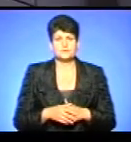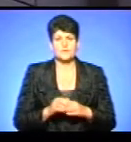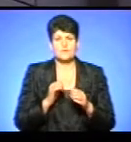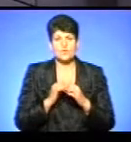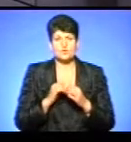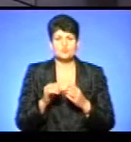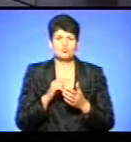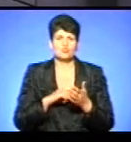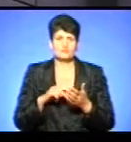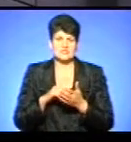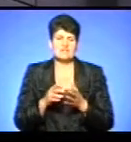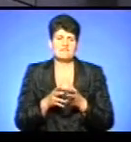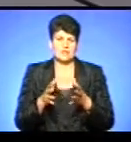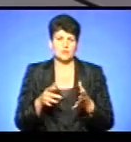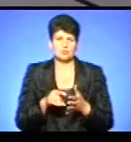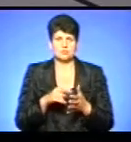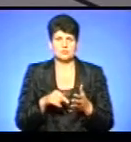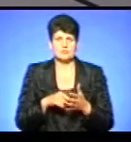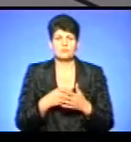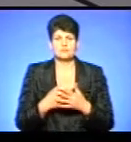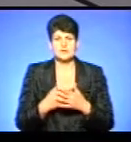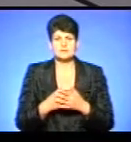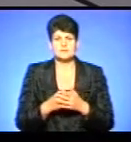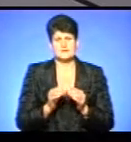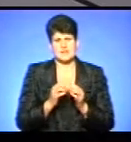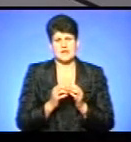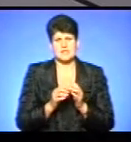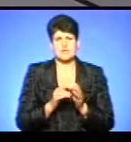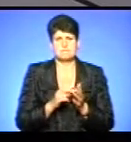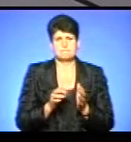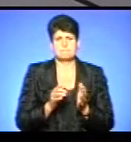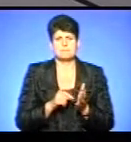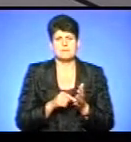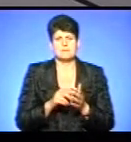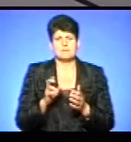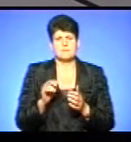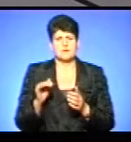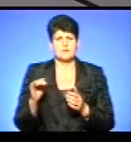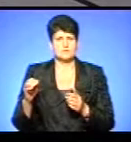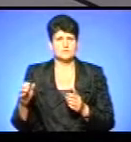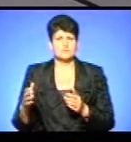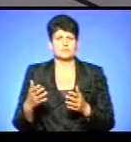кожному місті, в великому місті, ну, в принципі, навіть в якихось середніх містечках, були такі, як Бафало, Сиракуза,